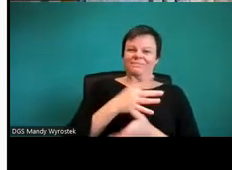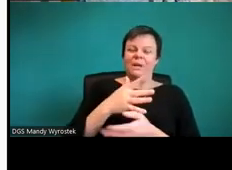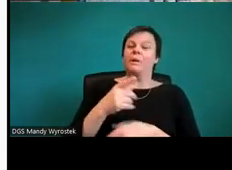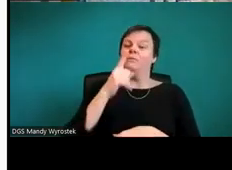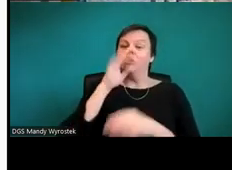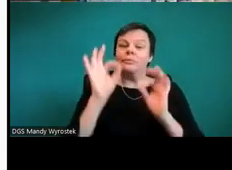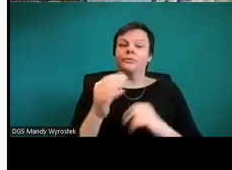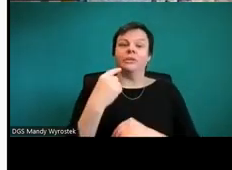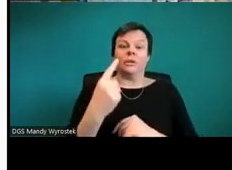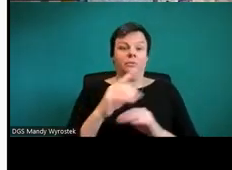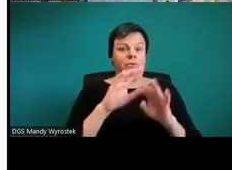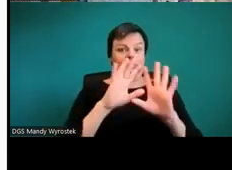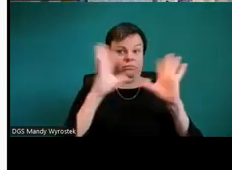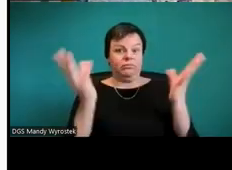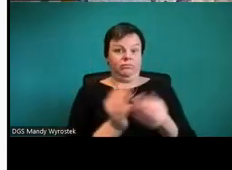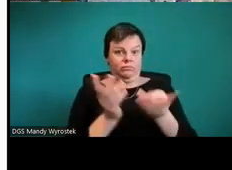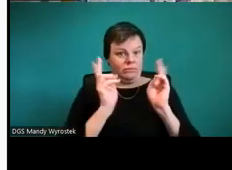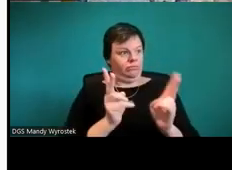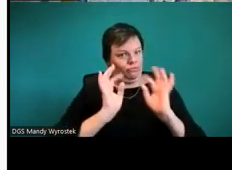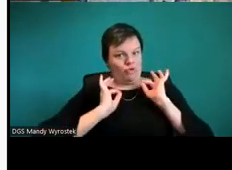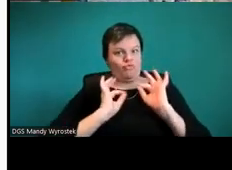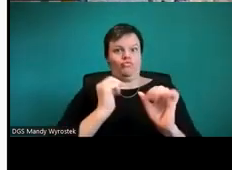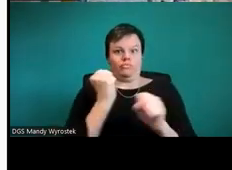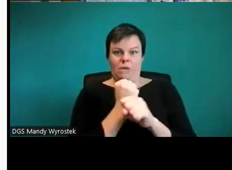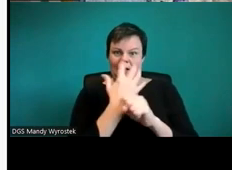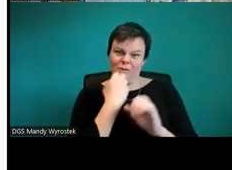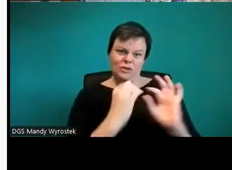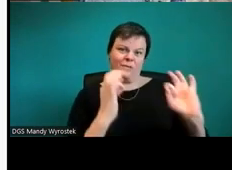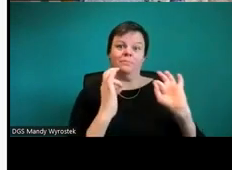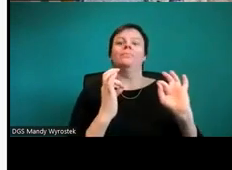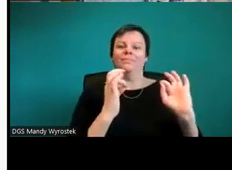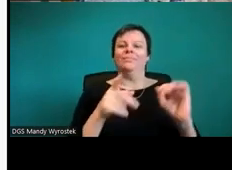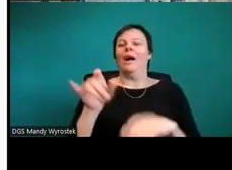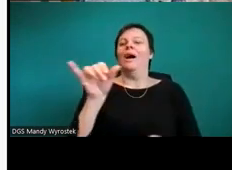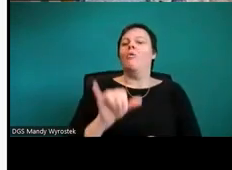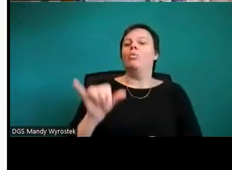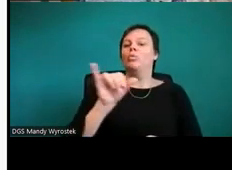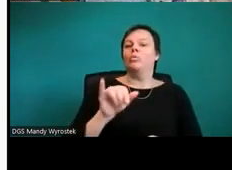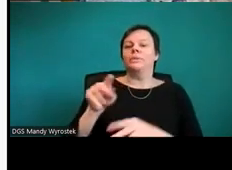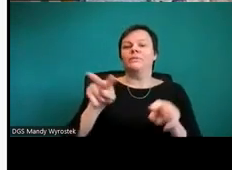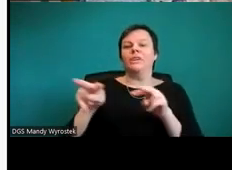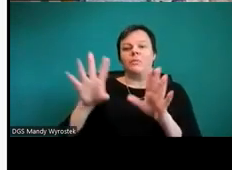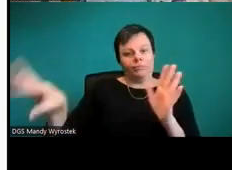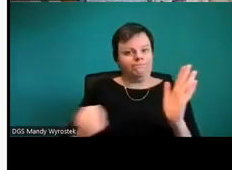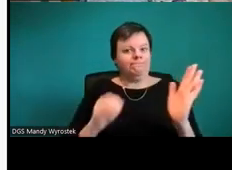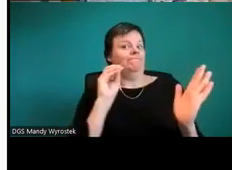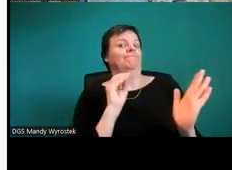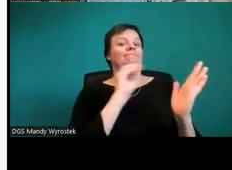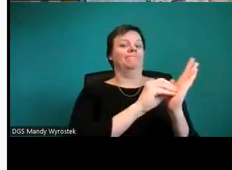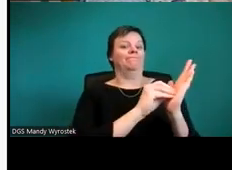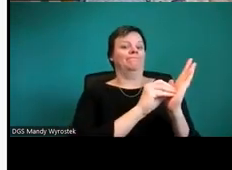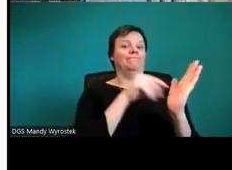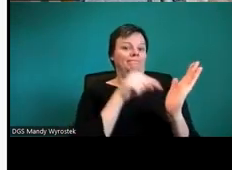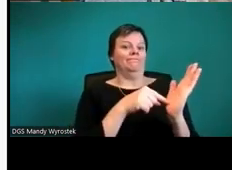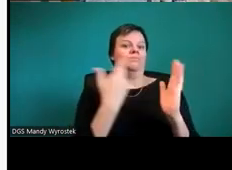dann betten Sie ein YouTube-Video ein oder ein anderer Player, der genauso gut barrierefrei ist. Und dann kann